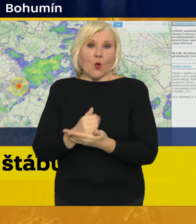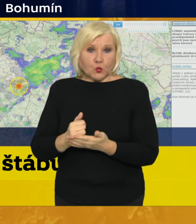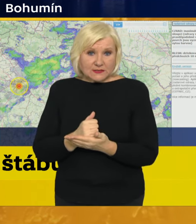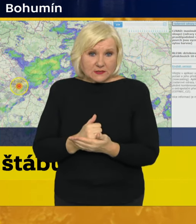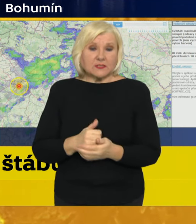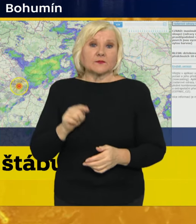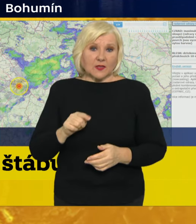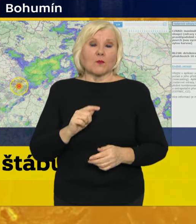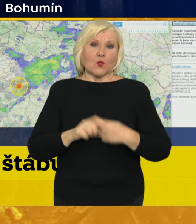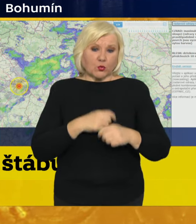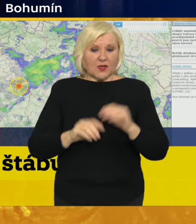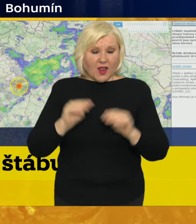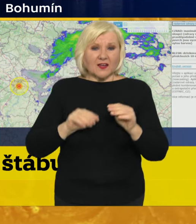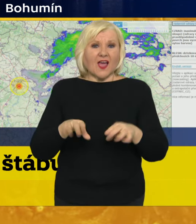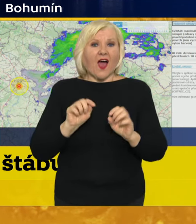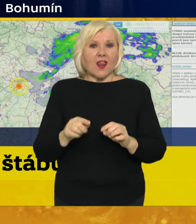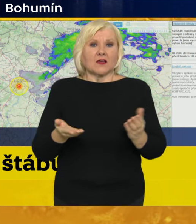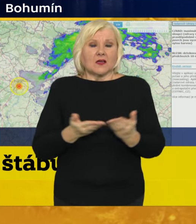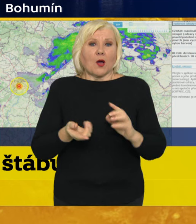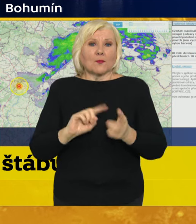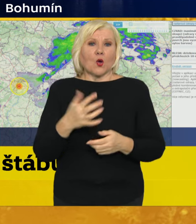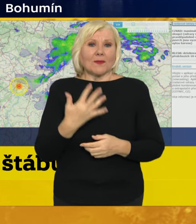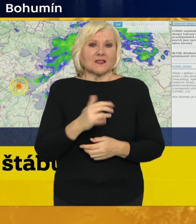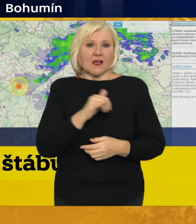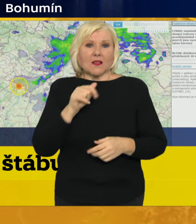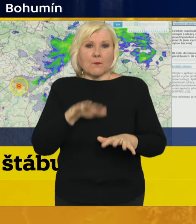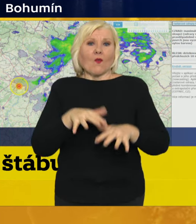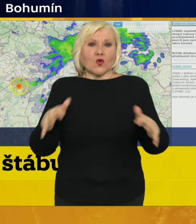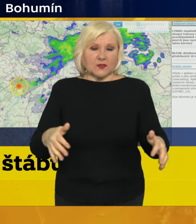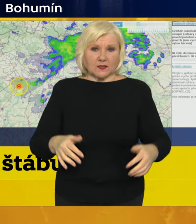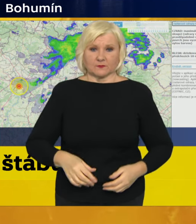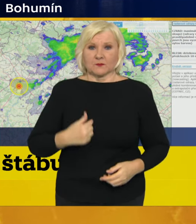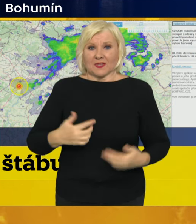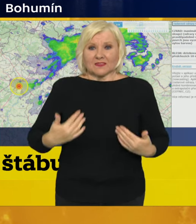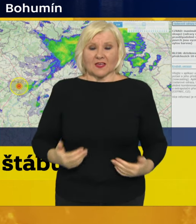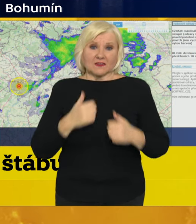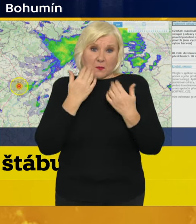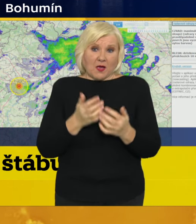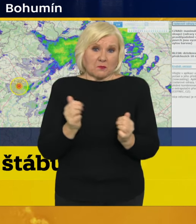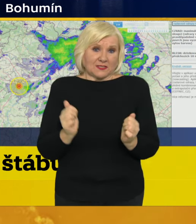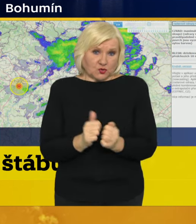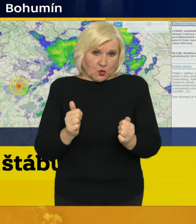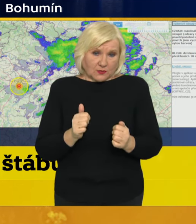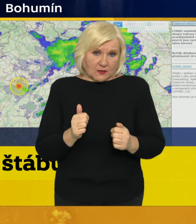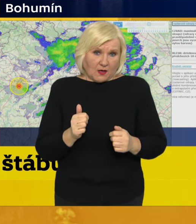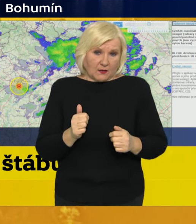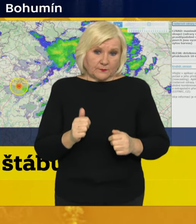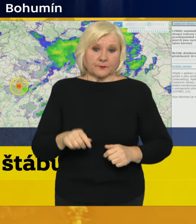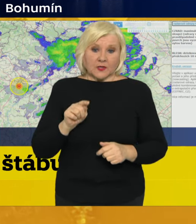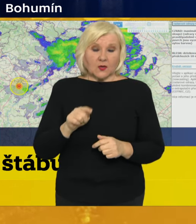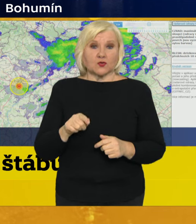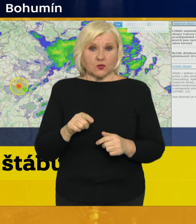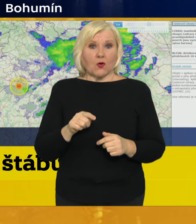standardně na 50 letou povodeň a my v tuto chvíli si nejsme jistí, zda se podaří toto